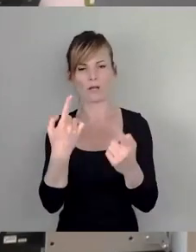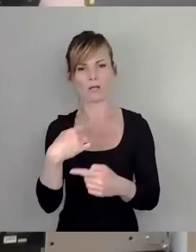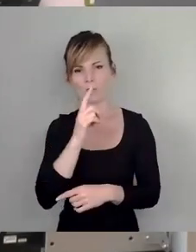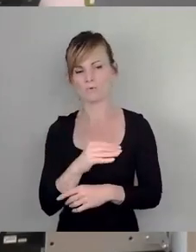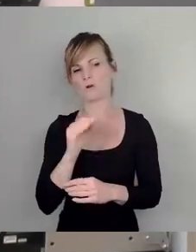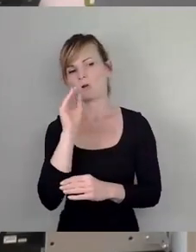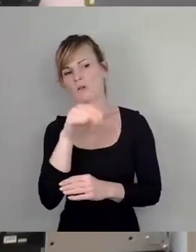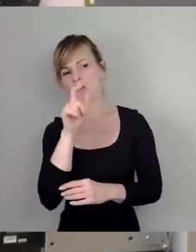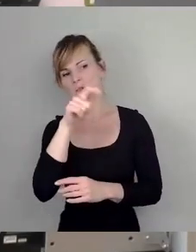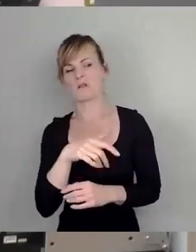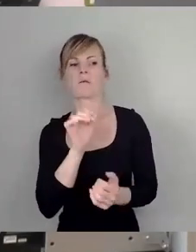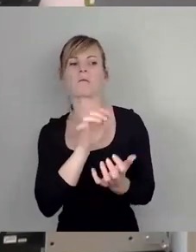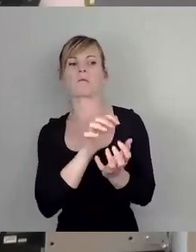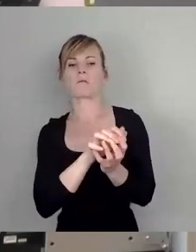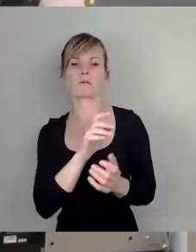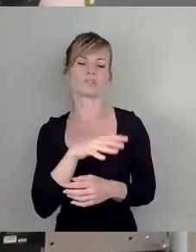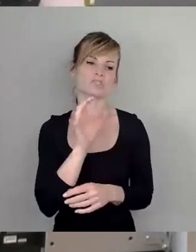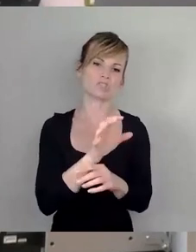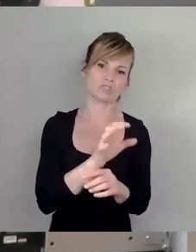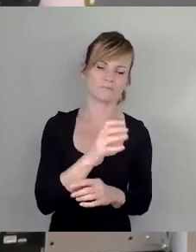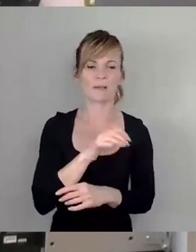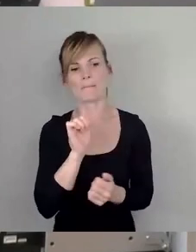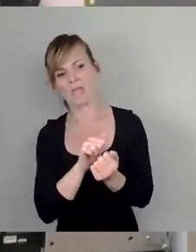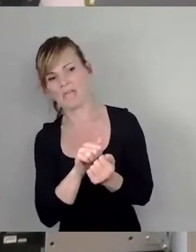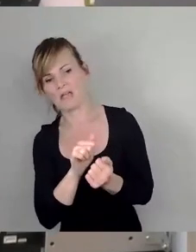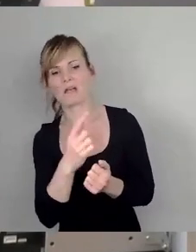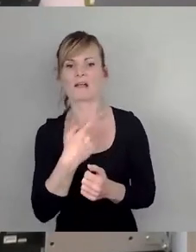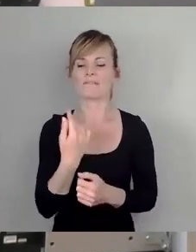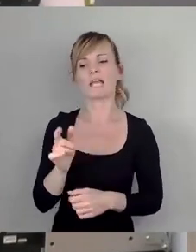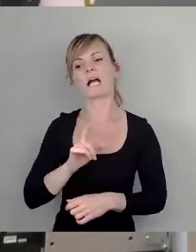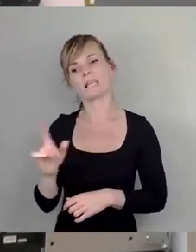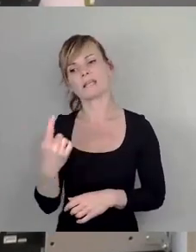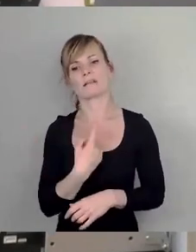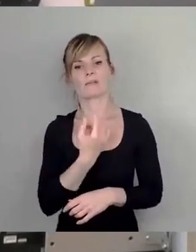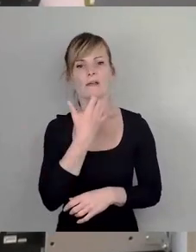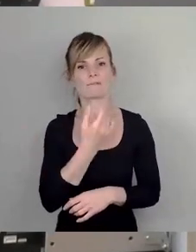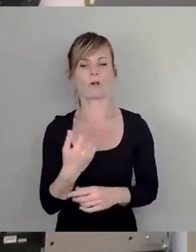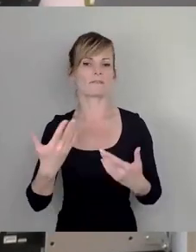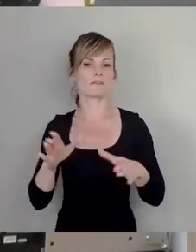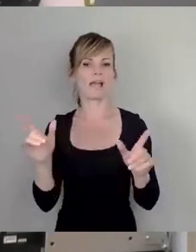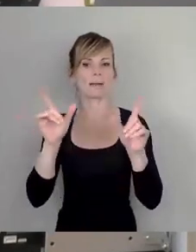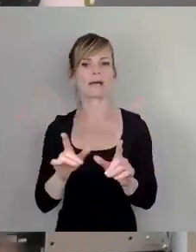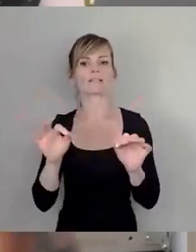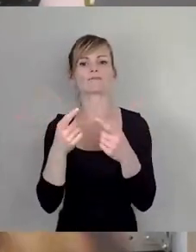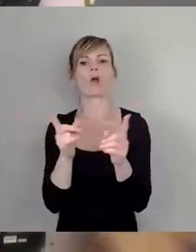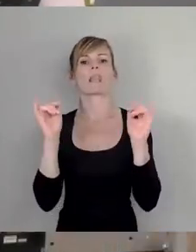anderen rummeckern und schimpfen. Wir Linke wollen freie Partys für alle.